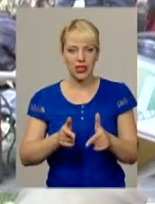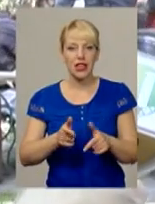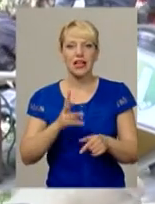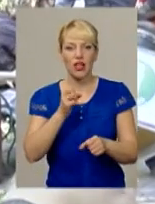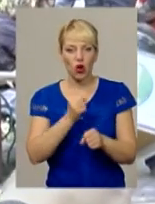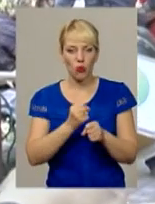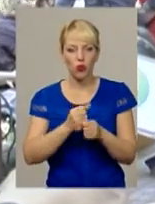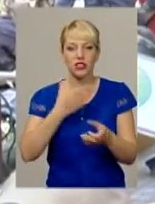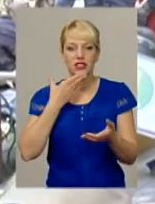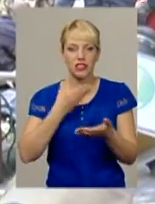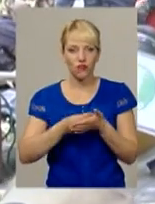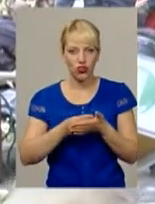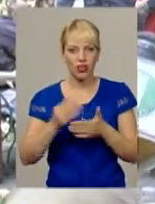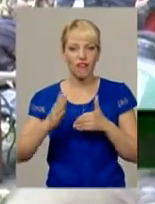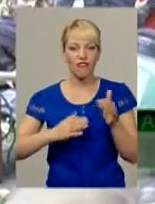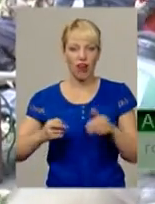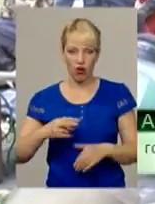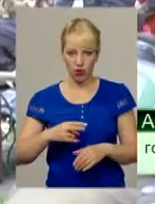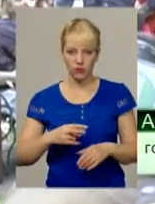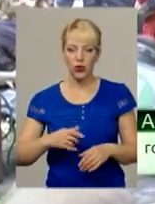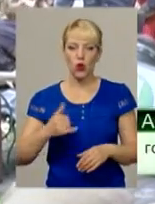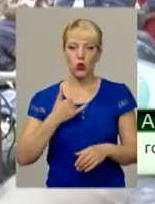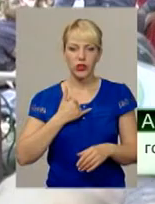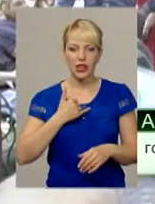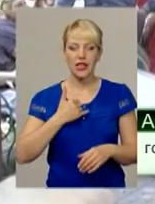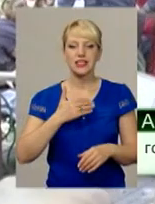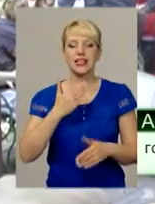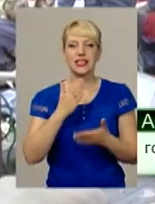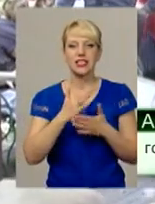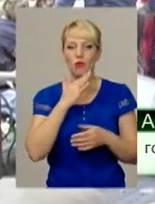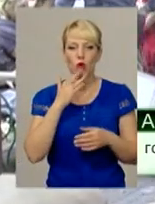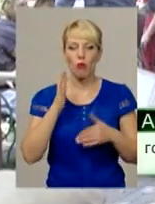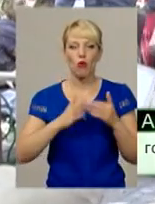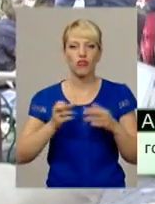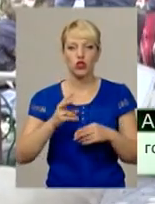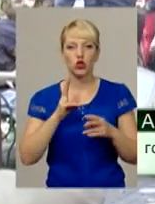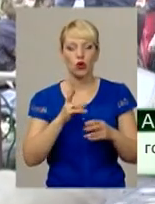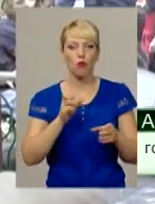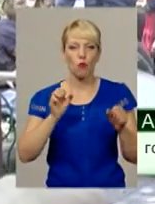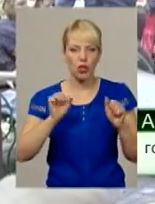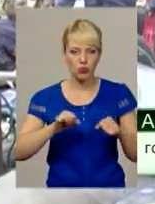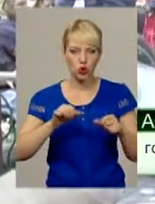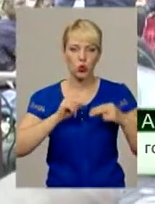проблемами. Среди нас достатньо професіоналів, способних працюватися, способних,